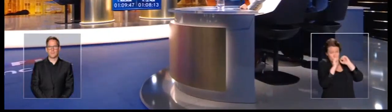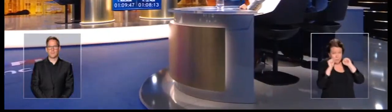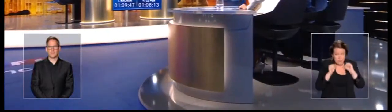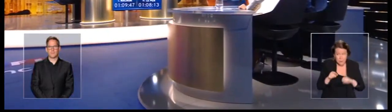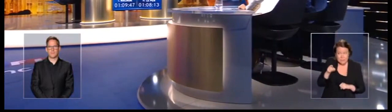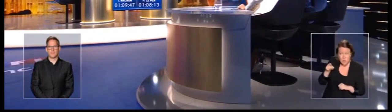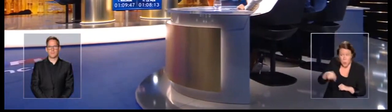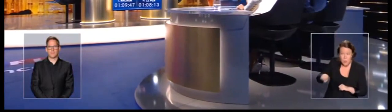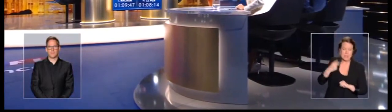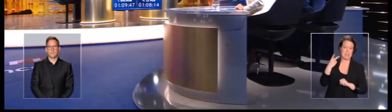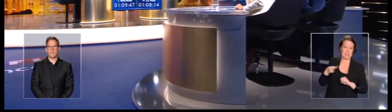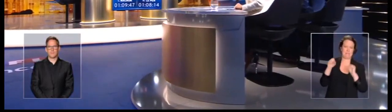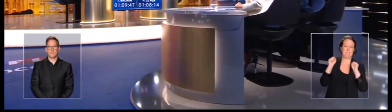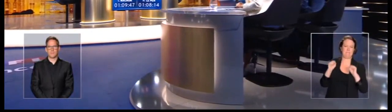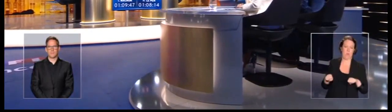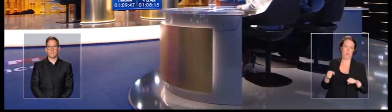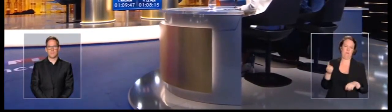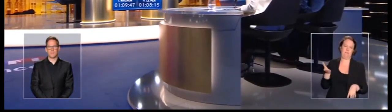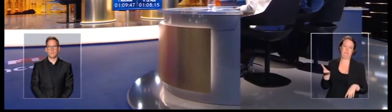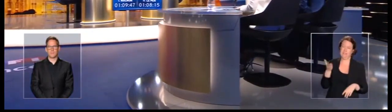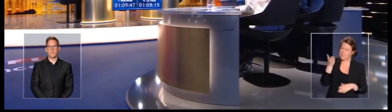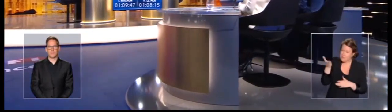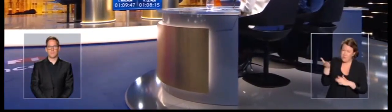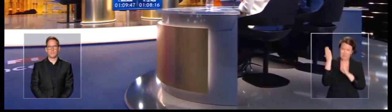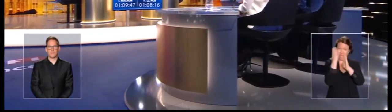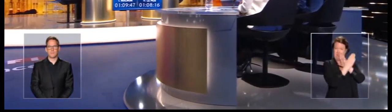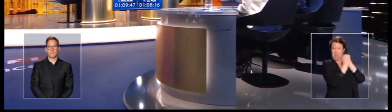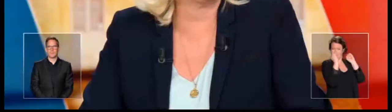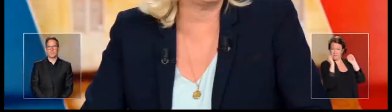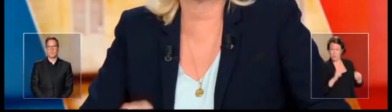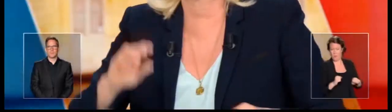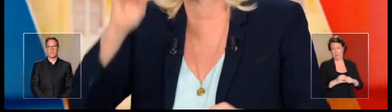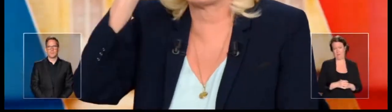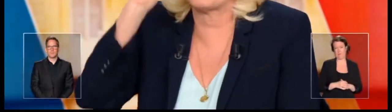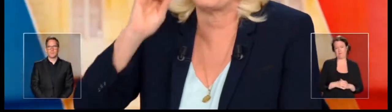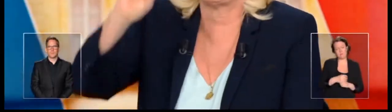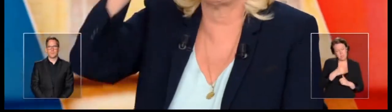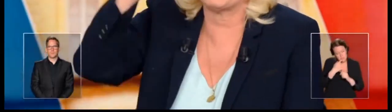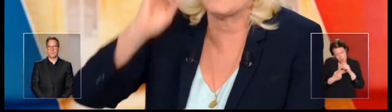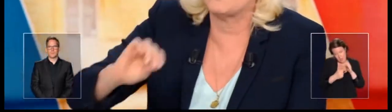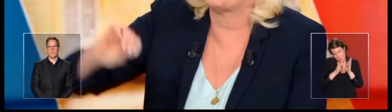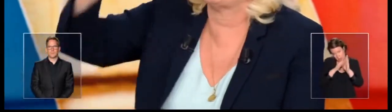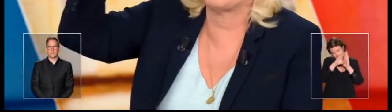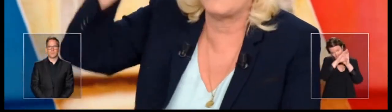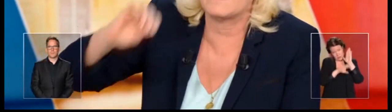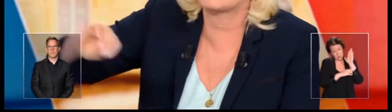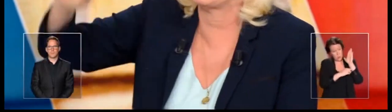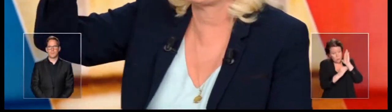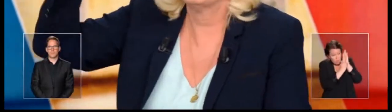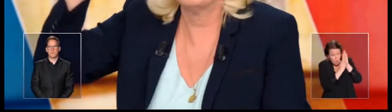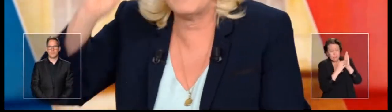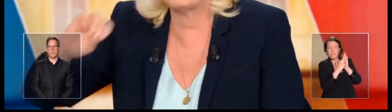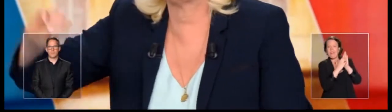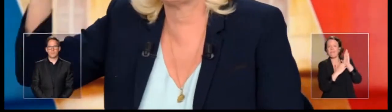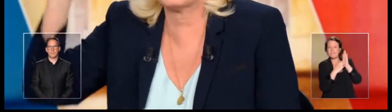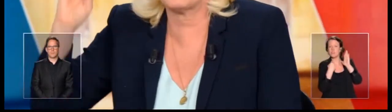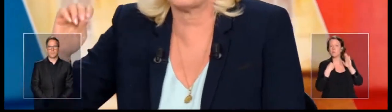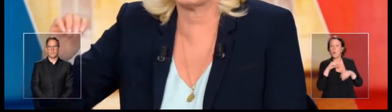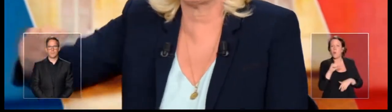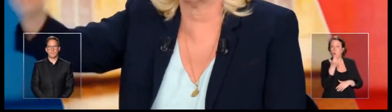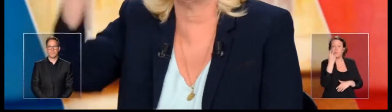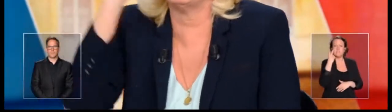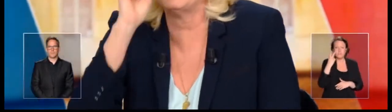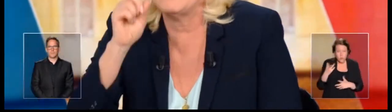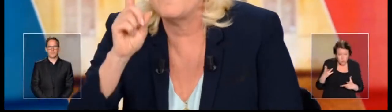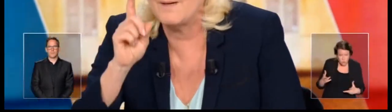faire. Et je vous rappelle quand même que, dans notre Constitution, il est indiqué que la souveraineté appartient au peuple, qu'il exerce par la voix de